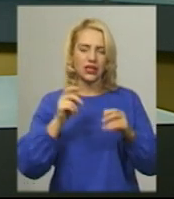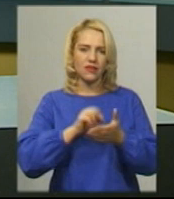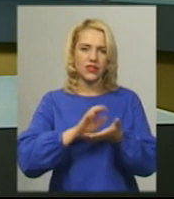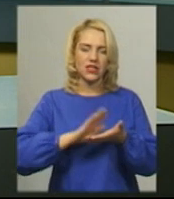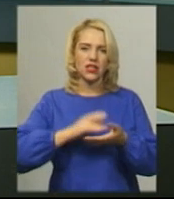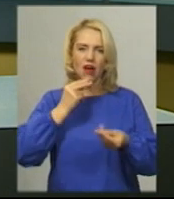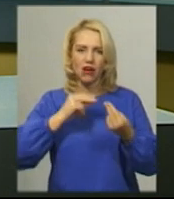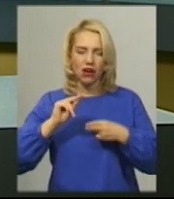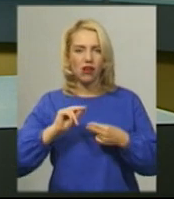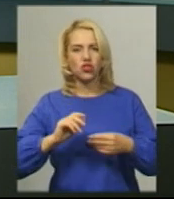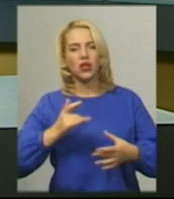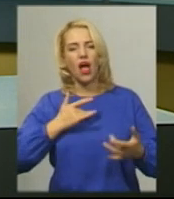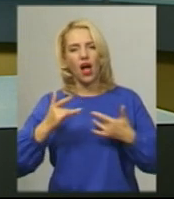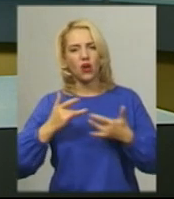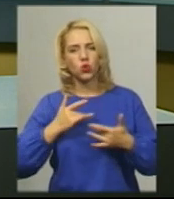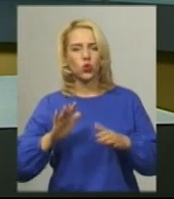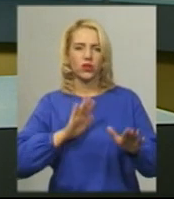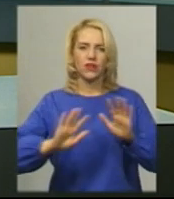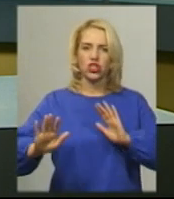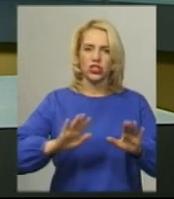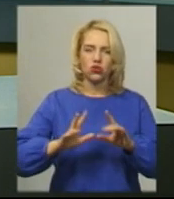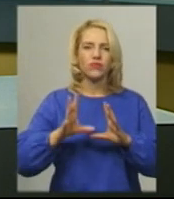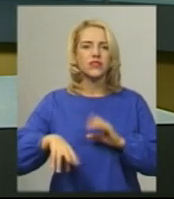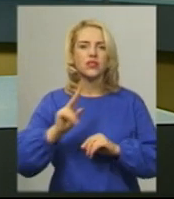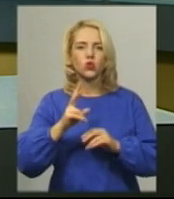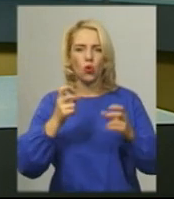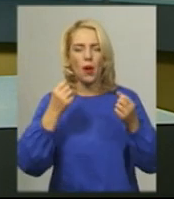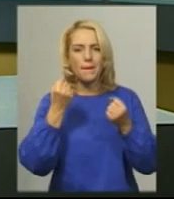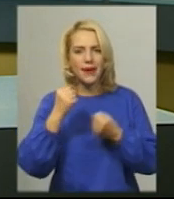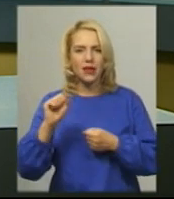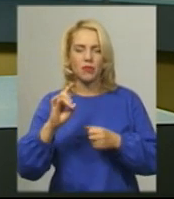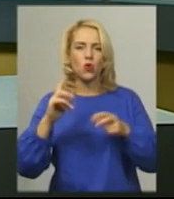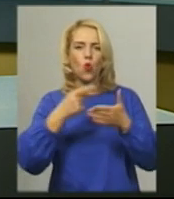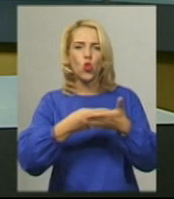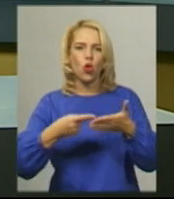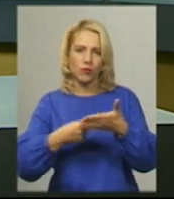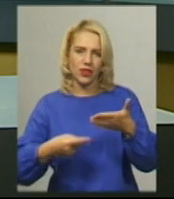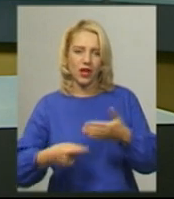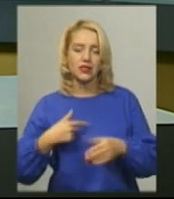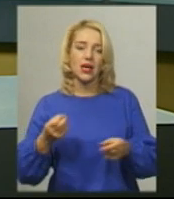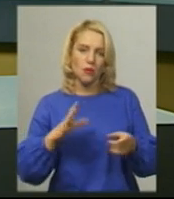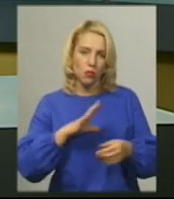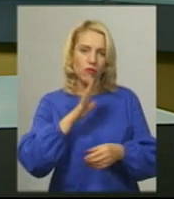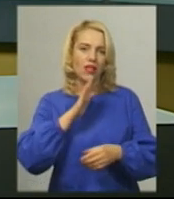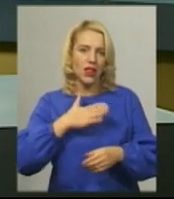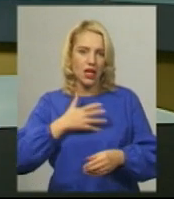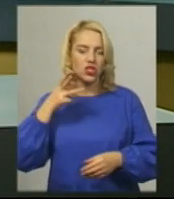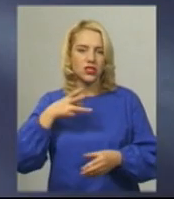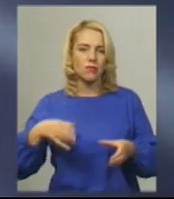режисерів, сценаристів та всіх, хто переміг у своїх номінаціях. На закритті міжнародного кінофестивалю побувала і наша знімальна група.